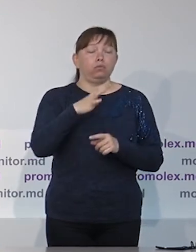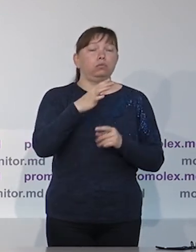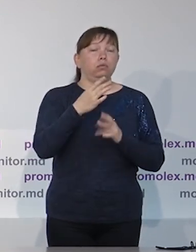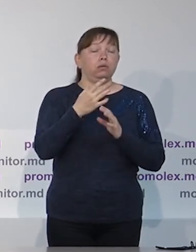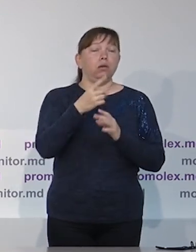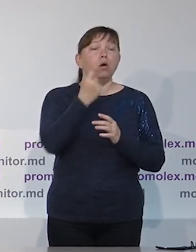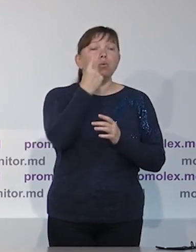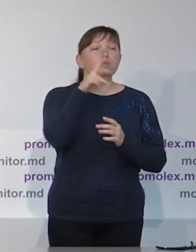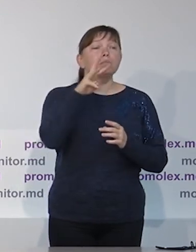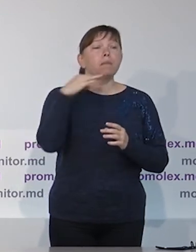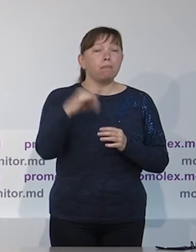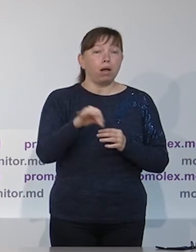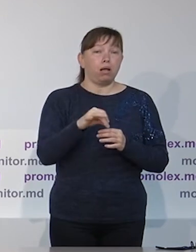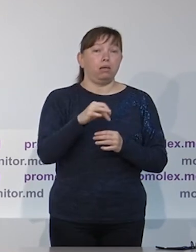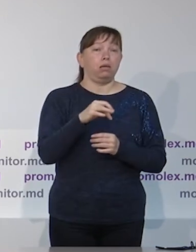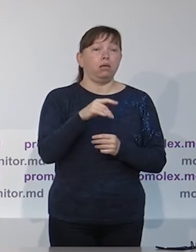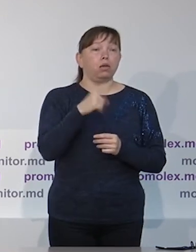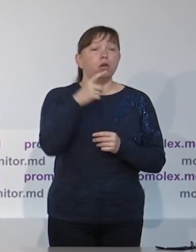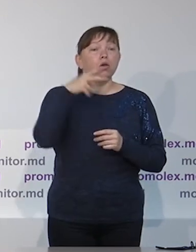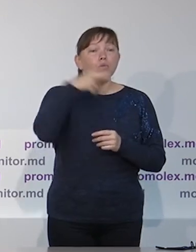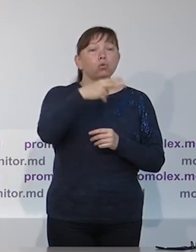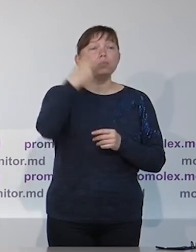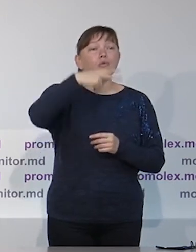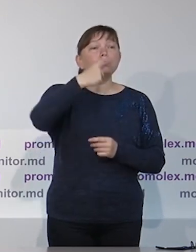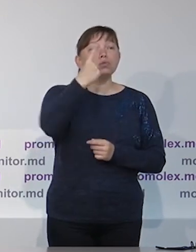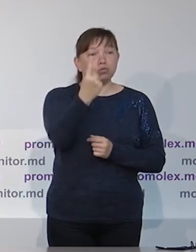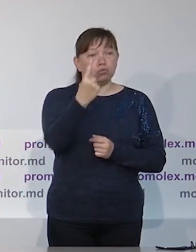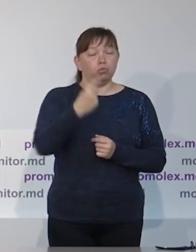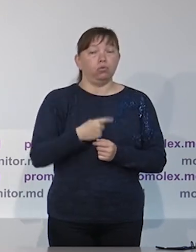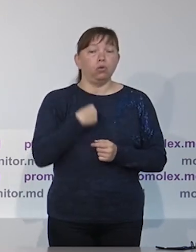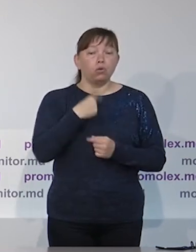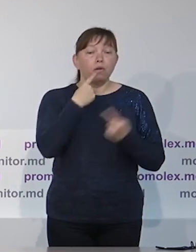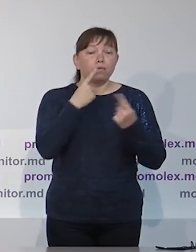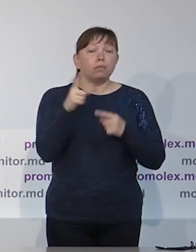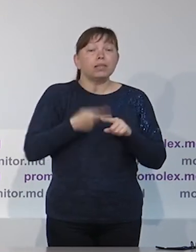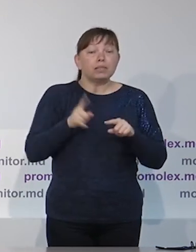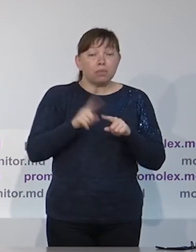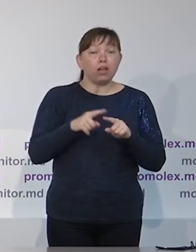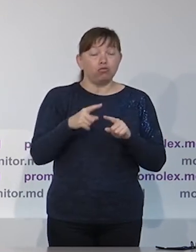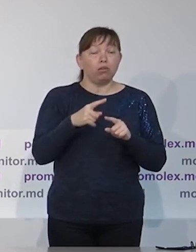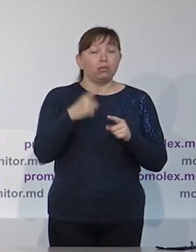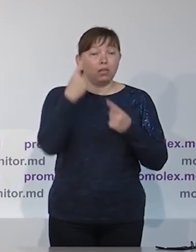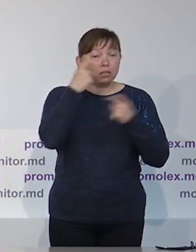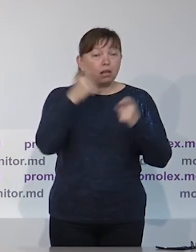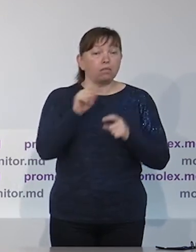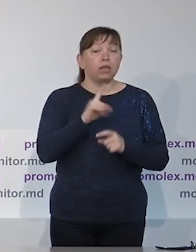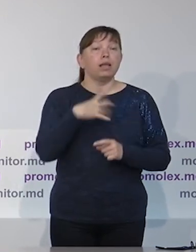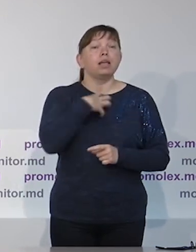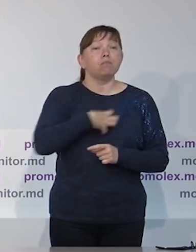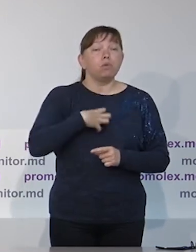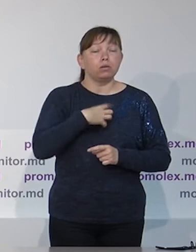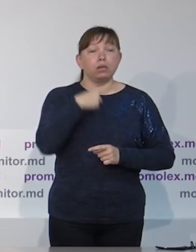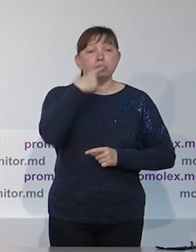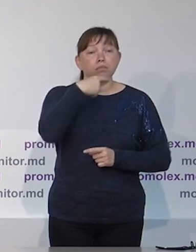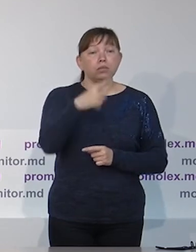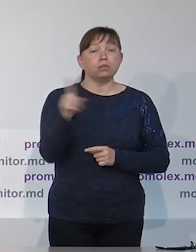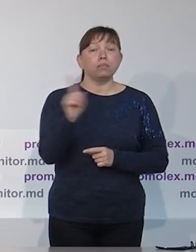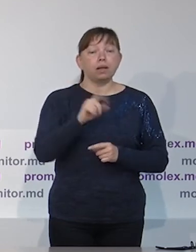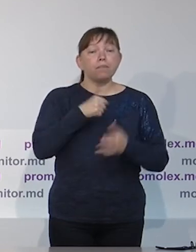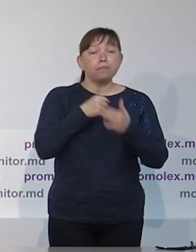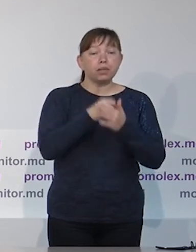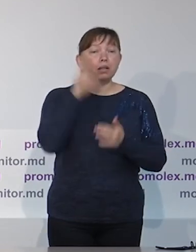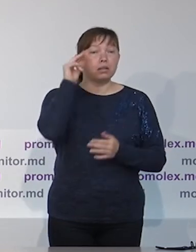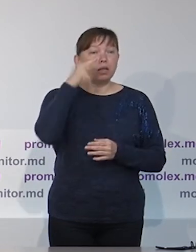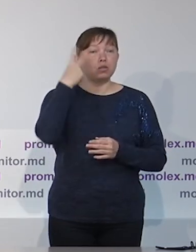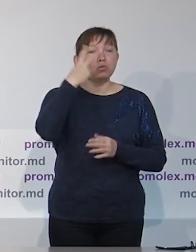имеющихся данных по состоянию на 11 мая. И мы